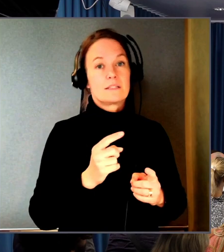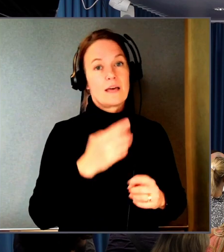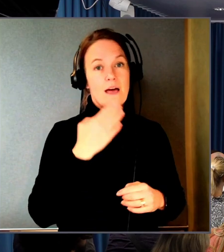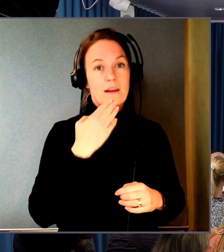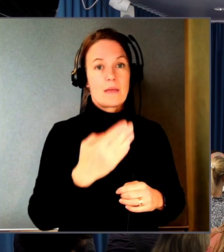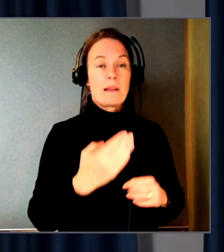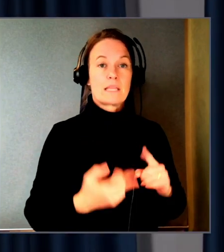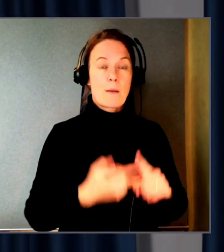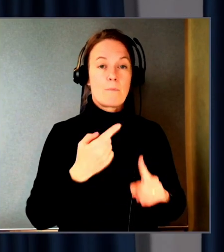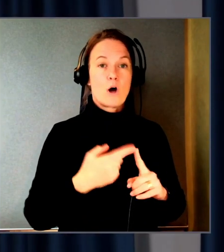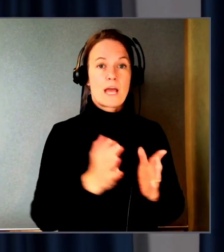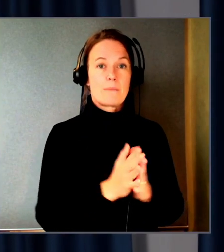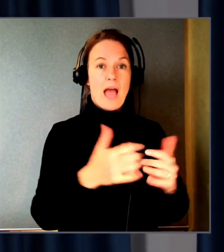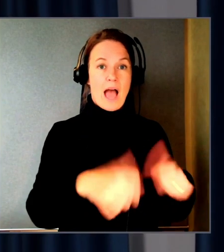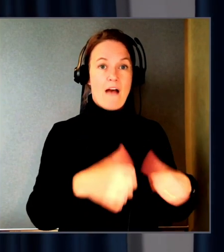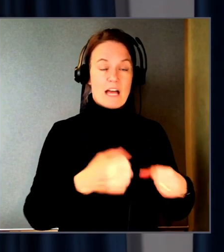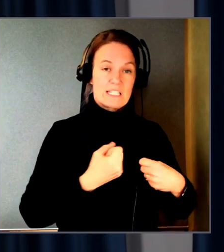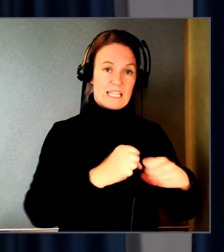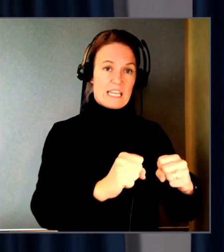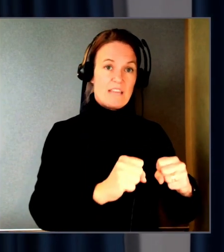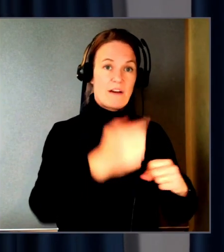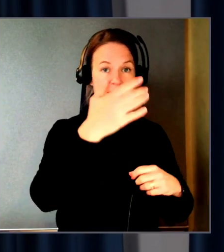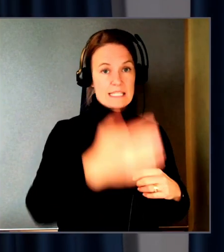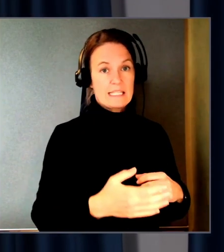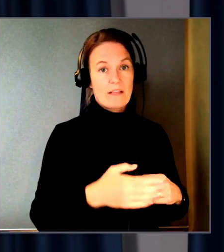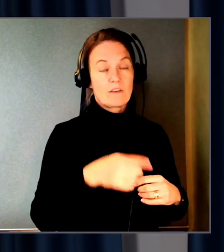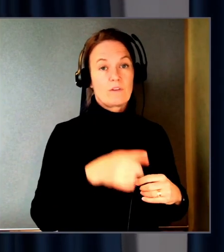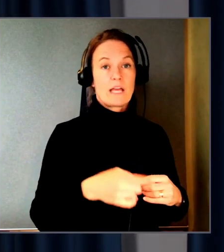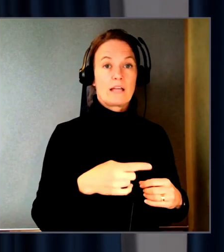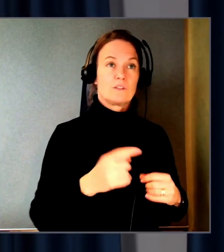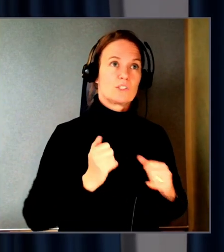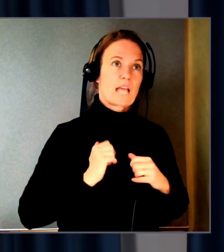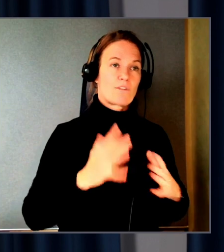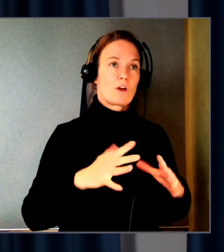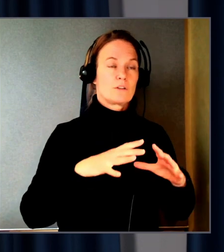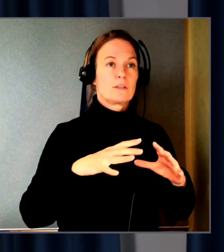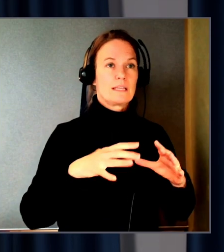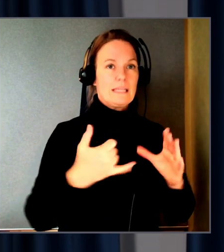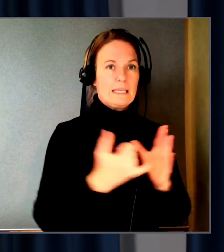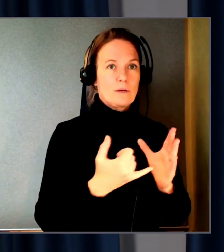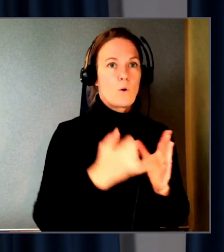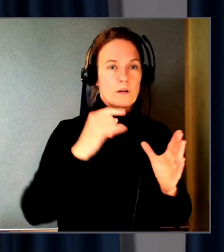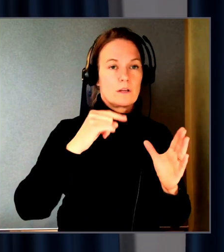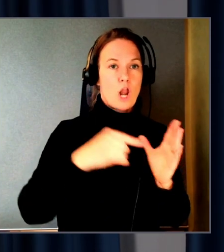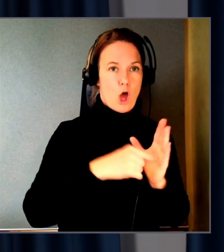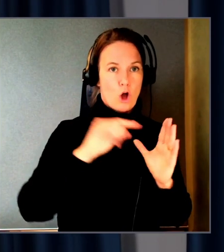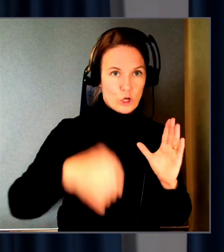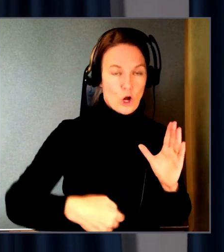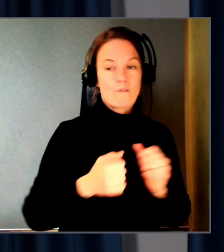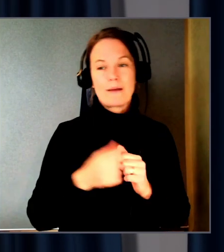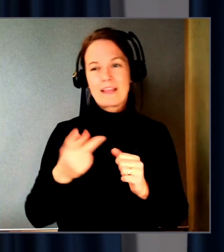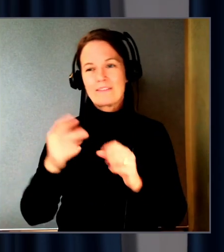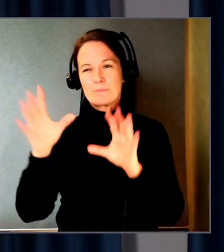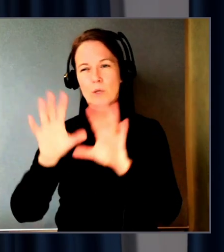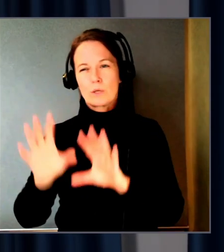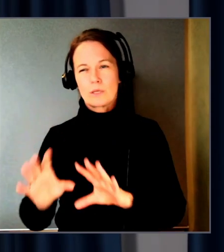börjar med den där affärsdrivande sajten då. För den är ju helt självklart omfattad av lagkrav. Medan den andra, om den är gråson så kanske man